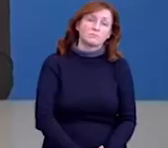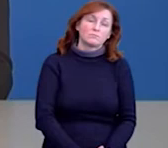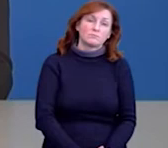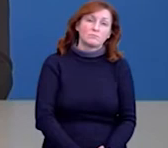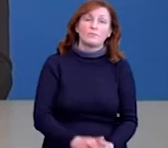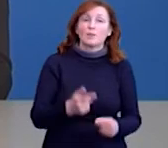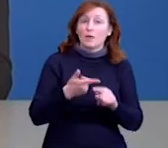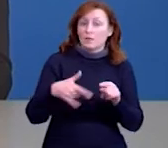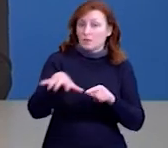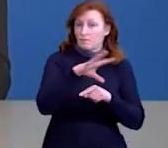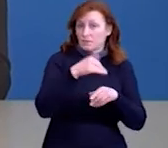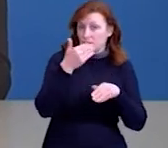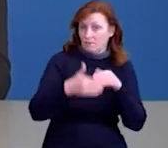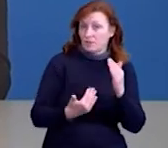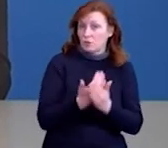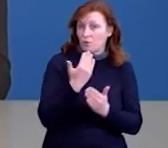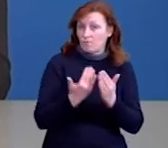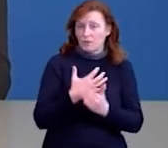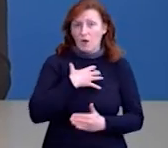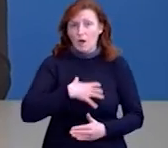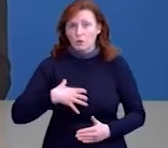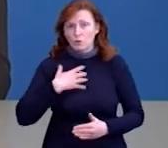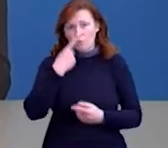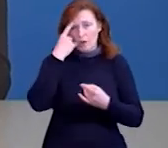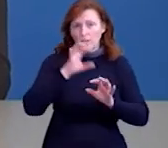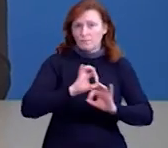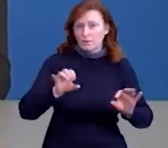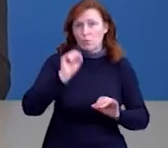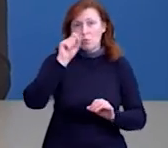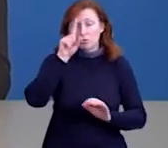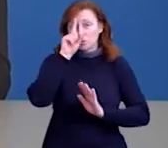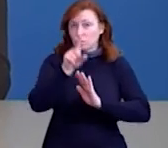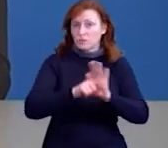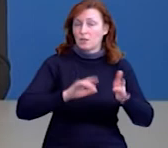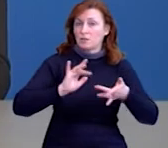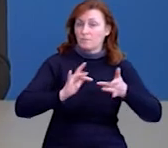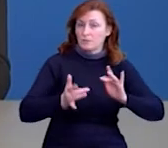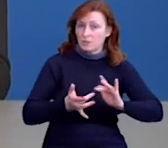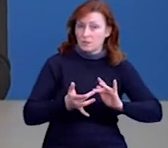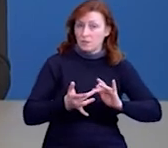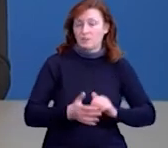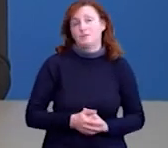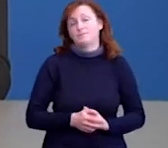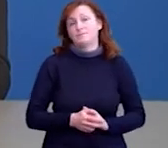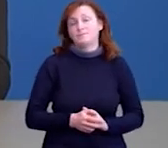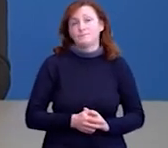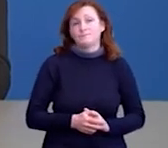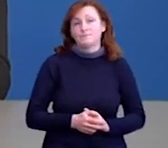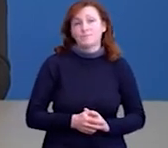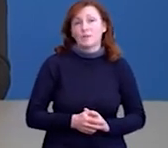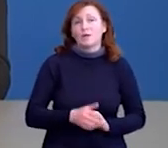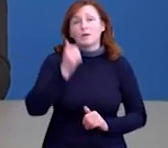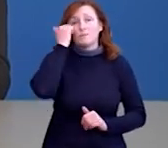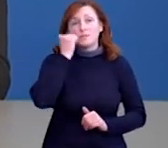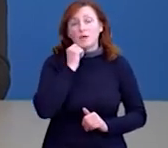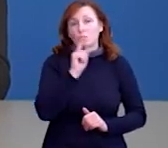Це були всі новини цього дня. Актуальну інформацію ви можете дізнаватись на наших сторінках у соцмережах та на сайті Суспільна Крапка Медія.